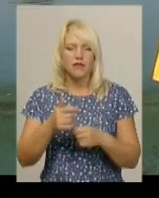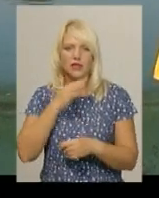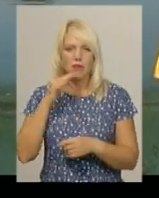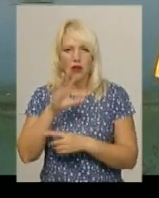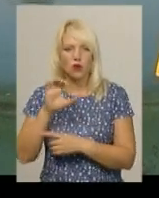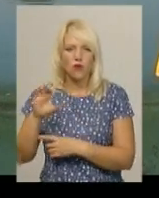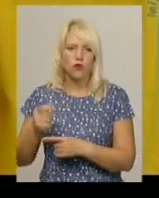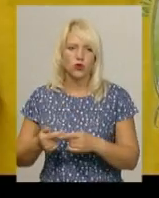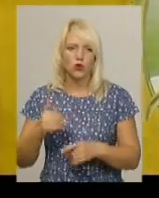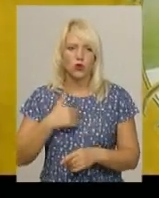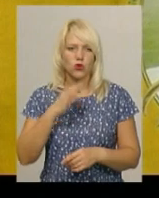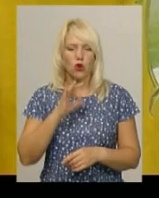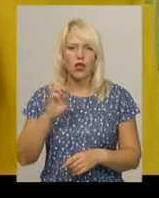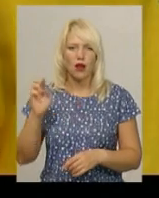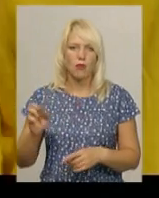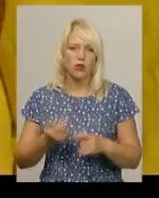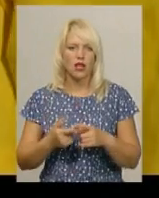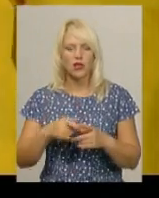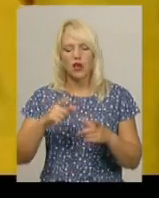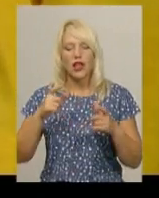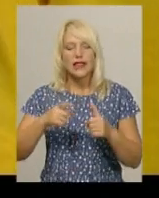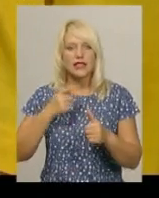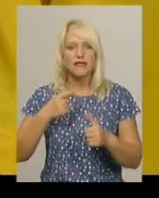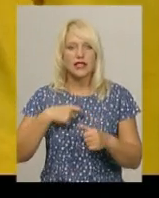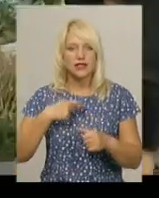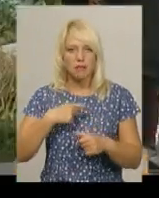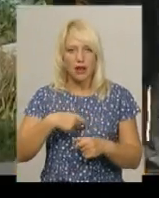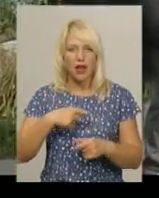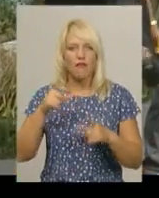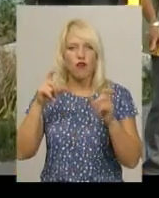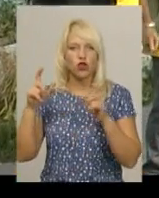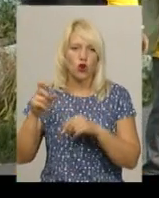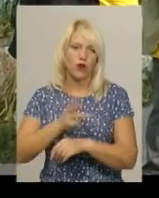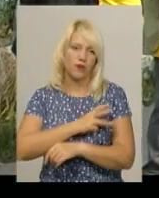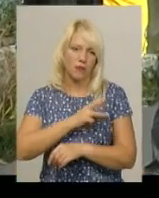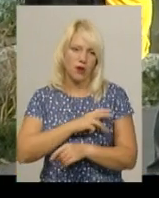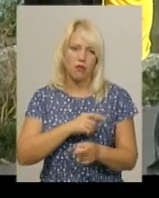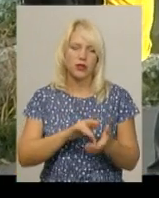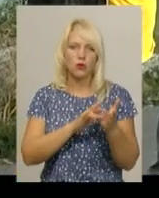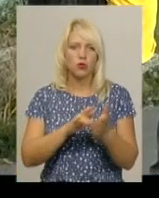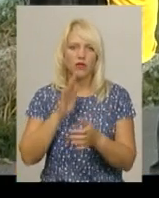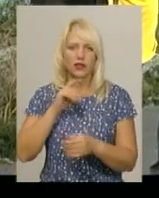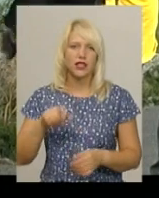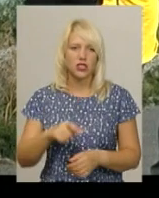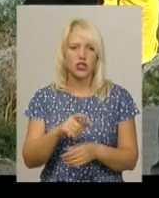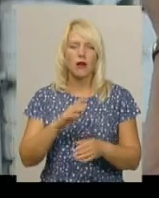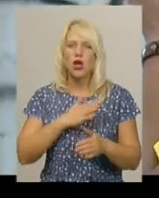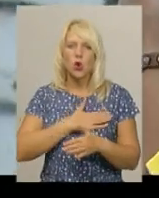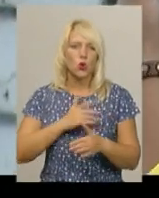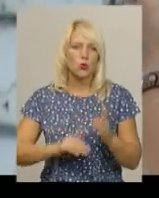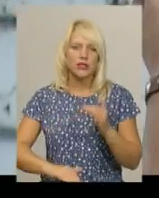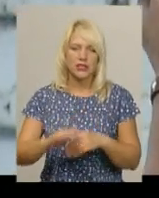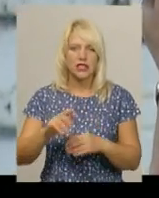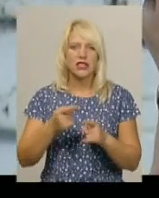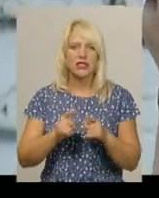хоче і Олег Босенко. Себе він називає фотографом-аматором. Подорожувати річками, розповів, любить з дитинства. Це, каже, йому дісталося в